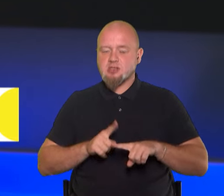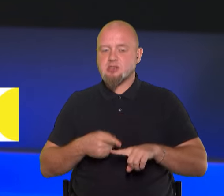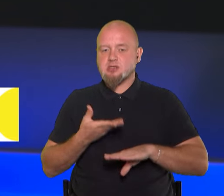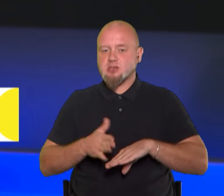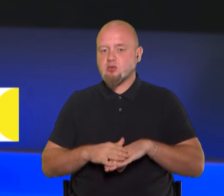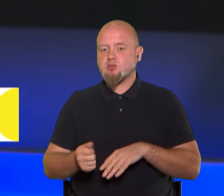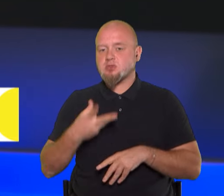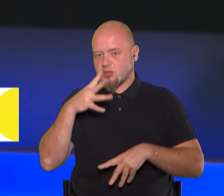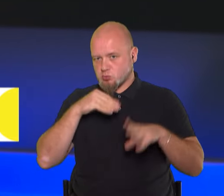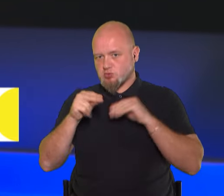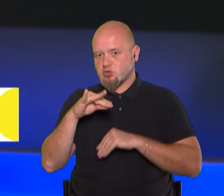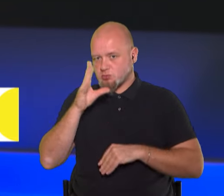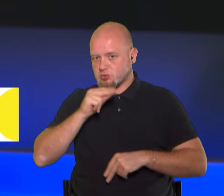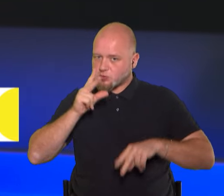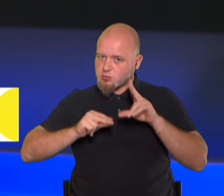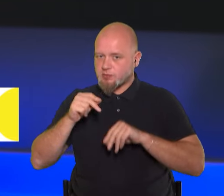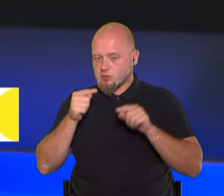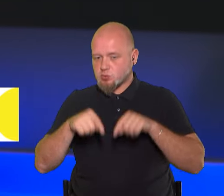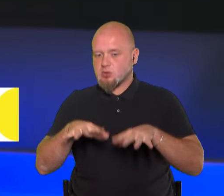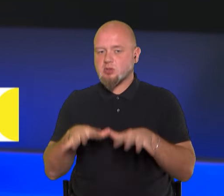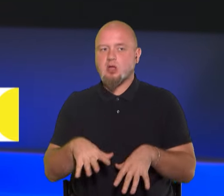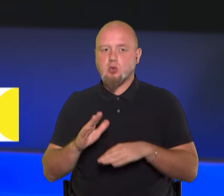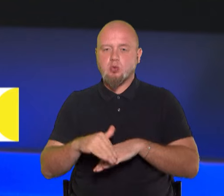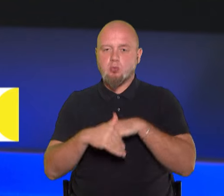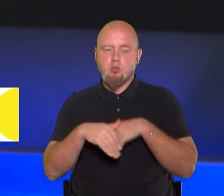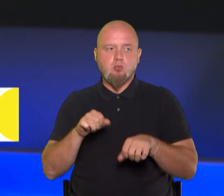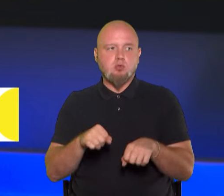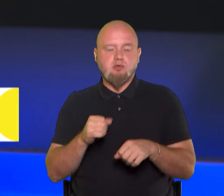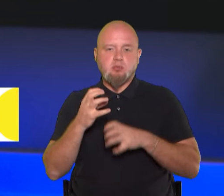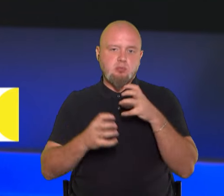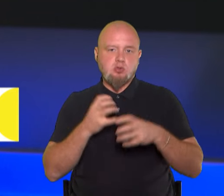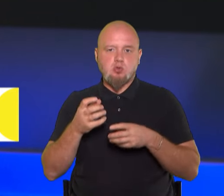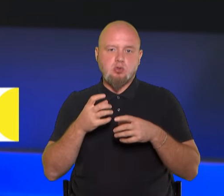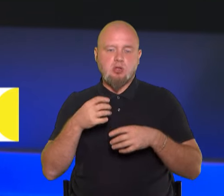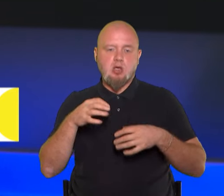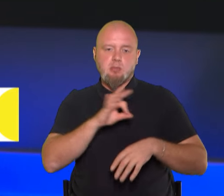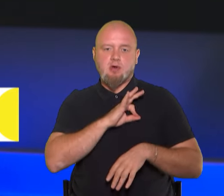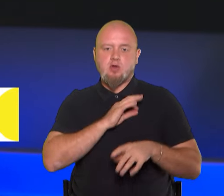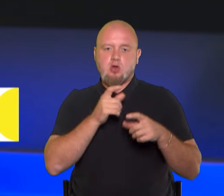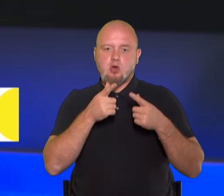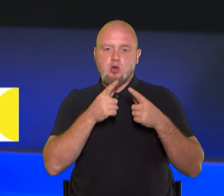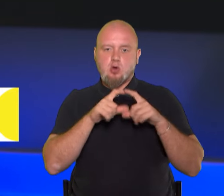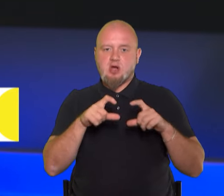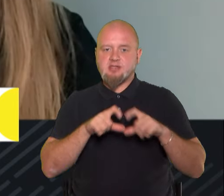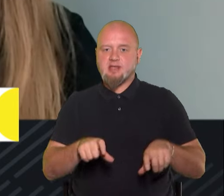наскільки можливо і чи можемо сподіватися тут на допомогу, можливо, міжнародних правових організацій?